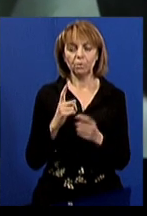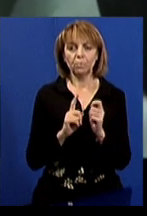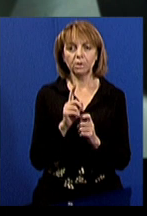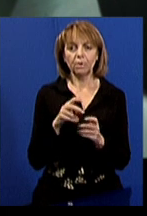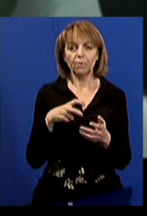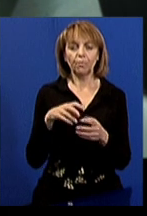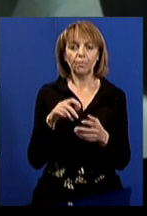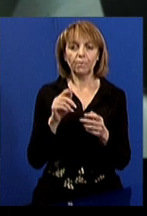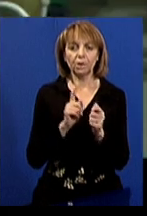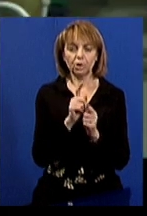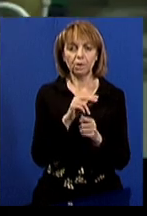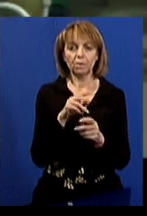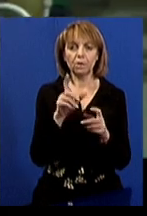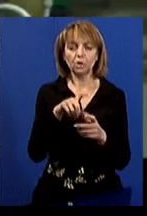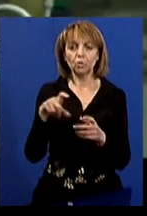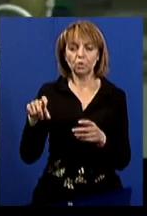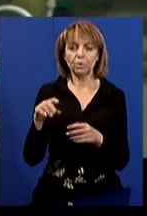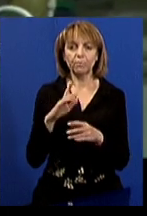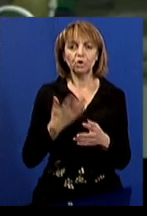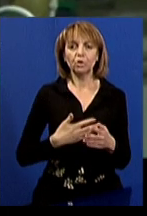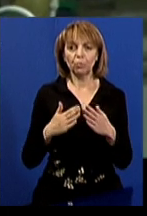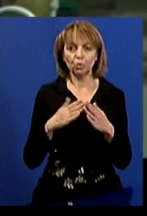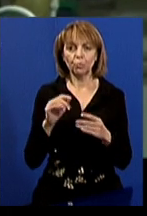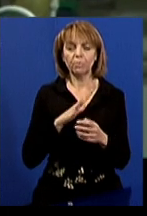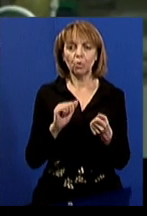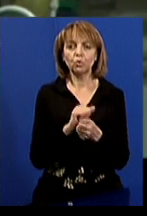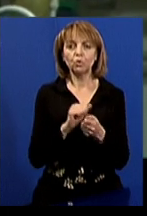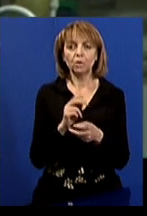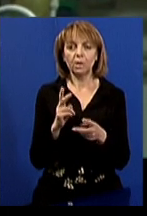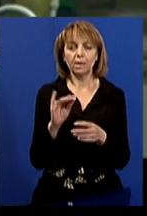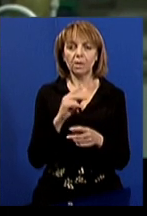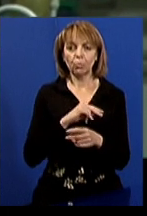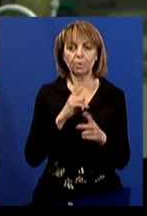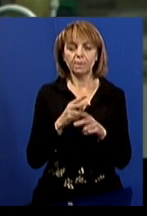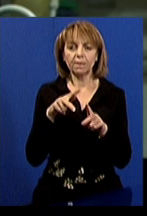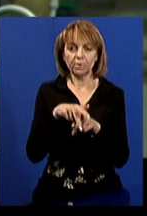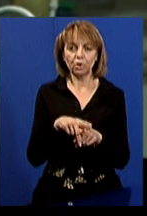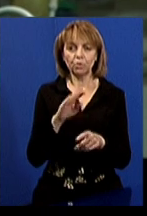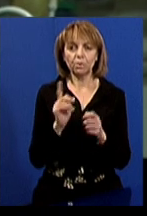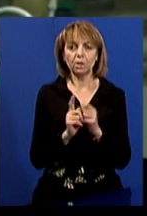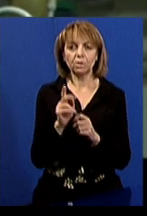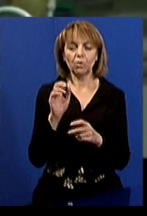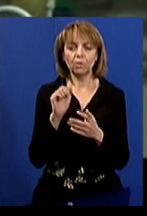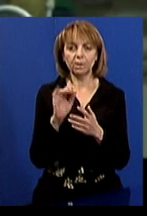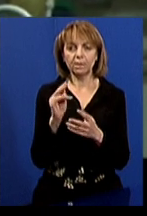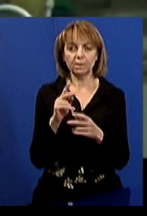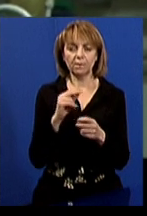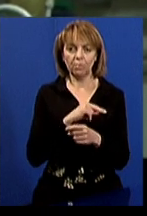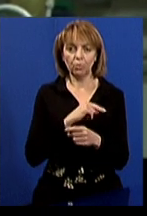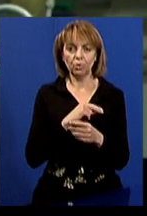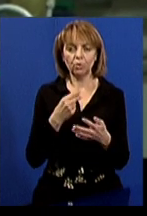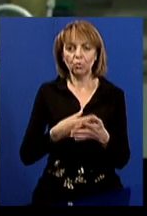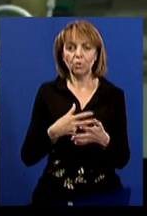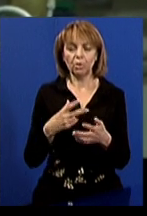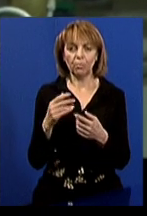вимикаються насоси на житлових будинках, щоб не було осушення та роботи без навантаження. І щоб не вийшло з ладу, дороговарчісне обладнання.